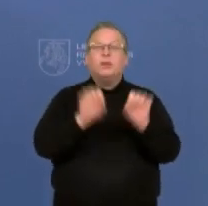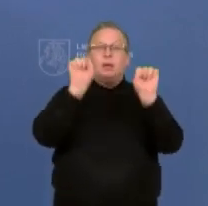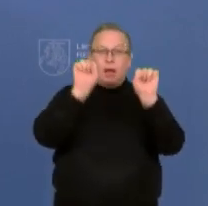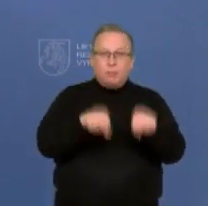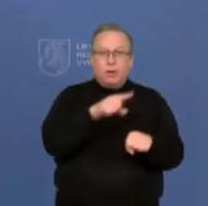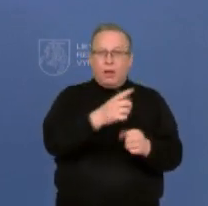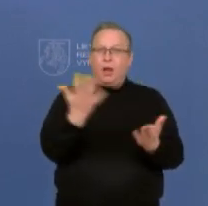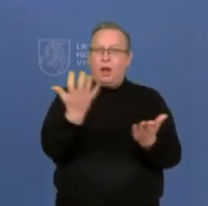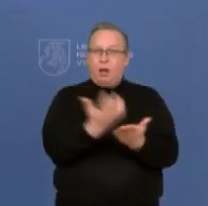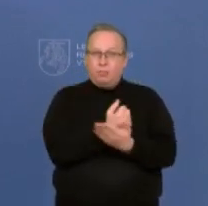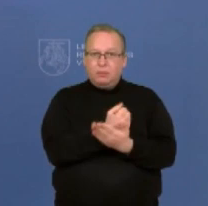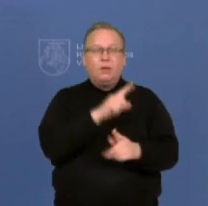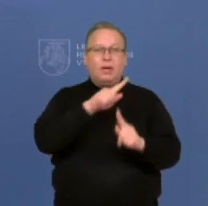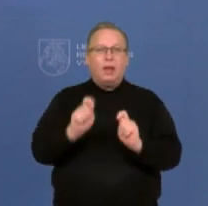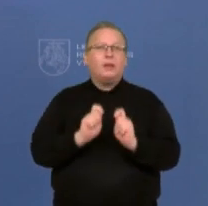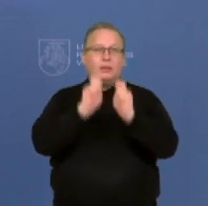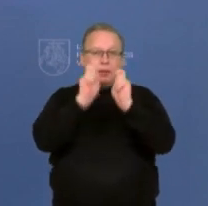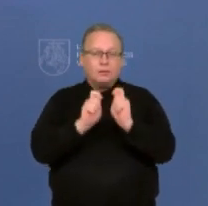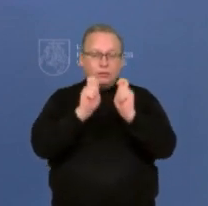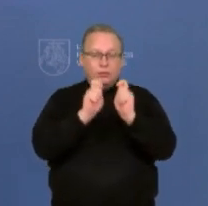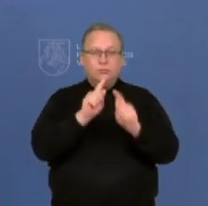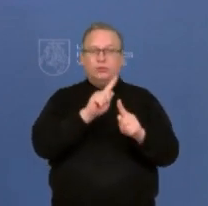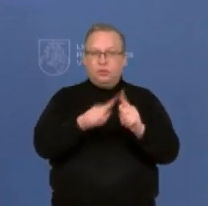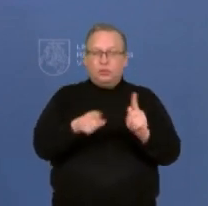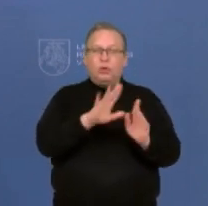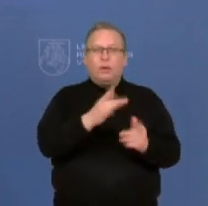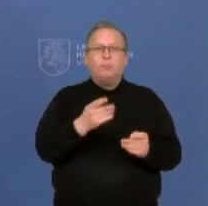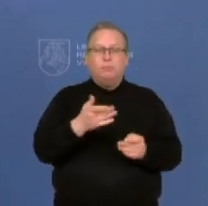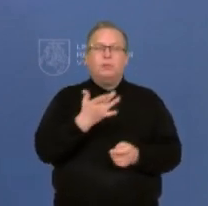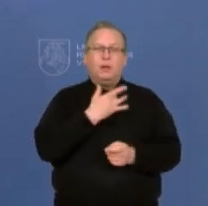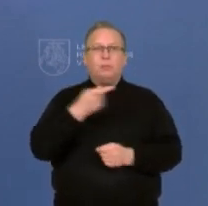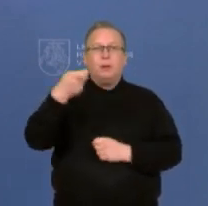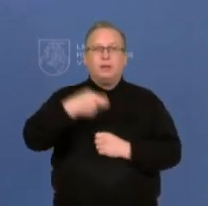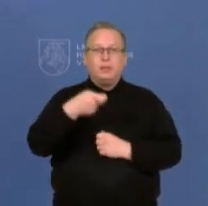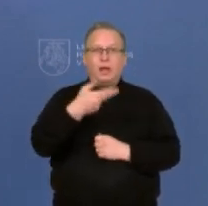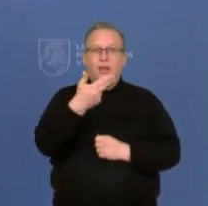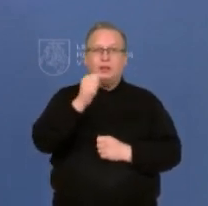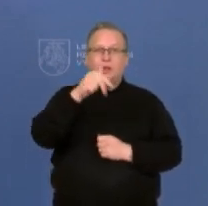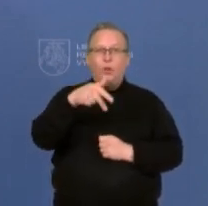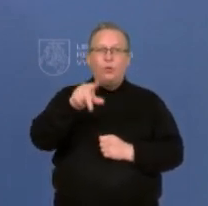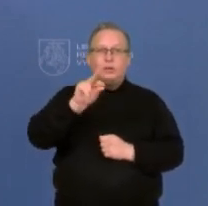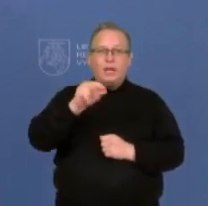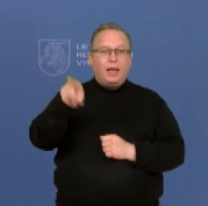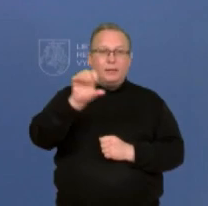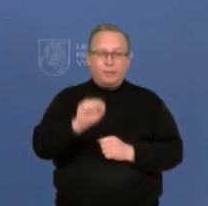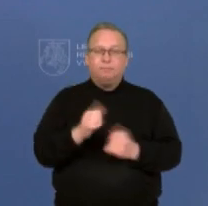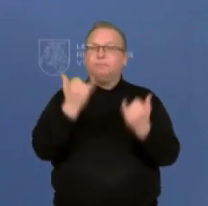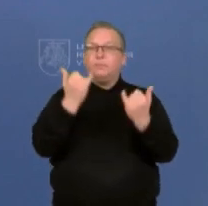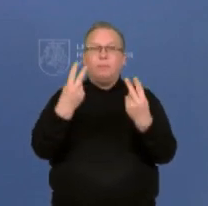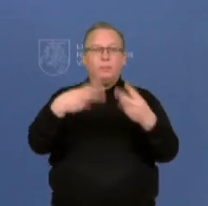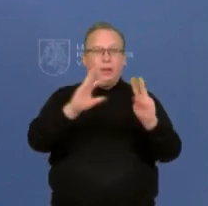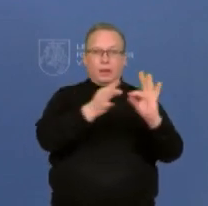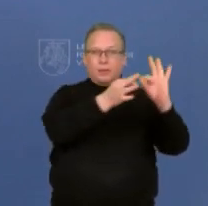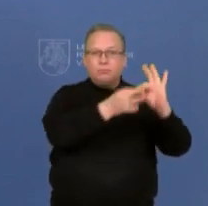jį gauti ir greituojų testų, kaip to reikalavo prezidentas Gitanas nusėda? Tikrai to nereikėtų sėti